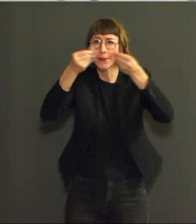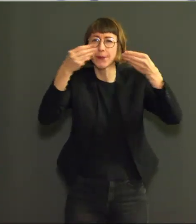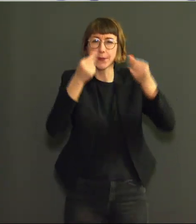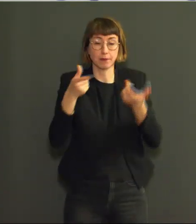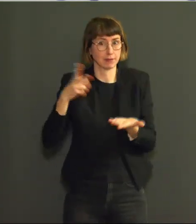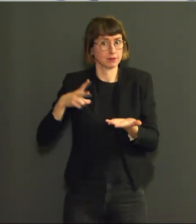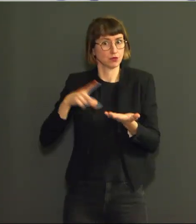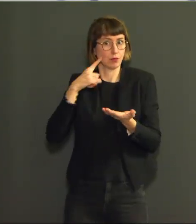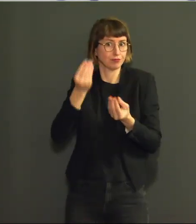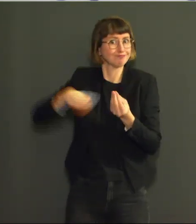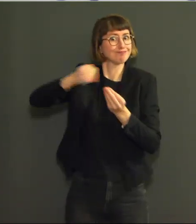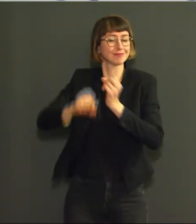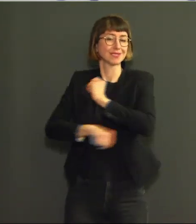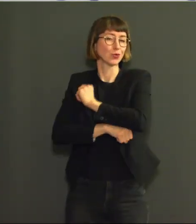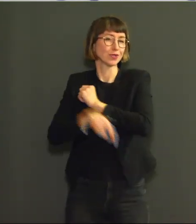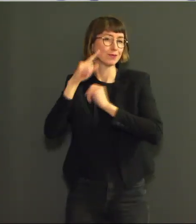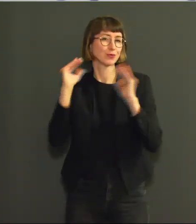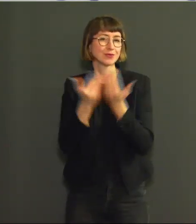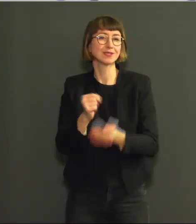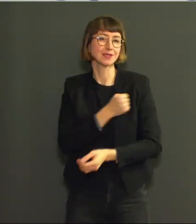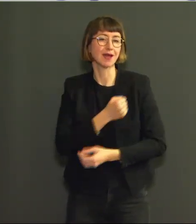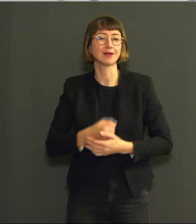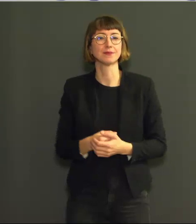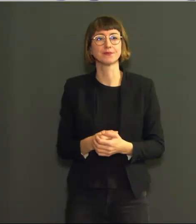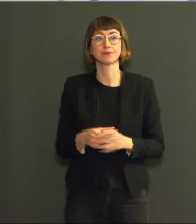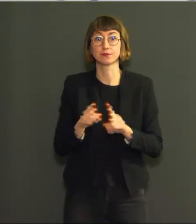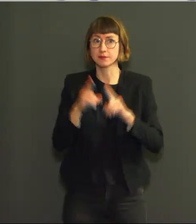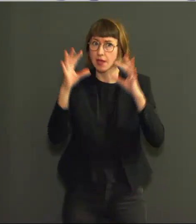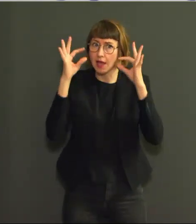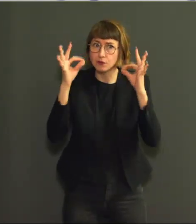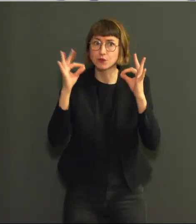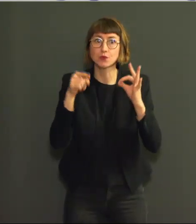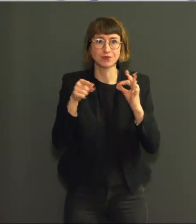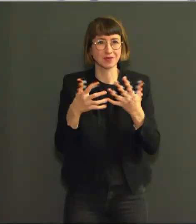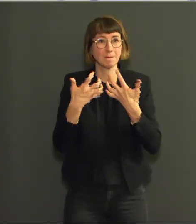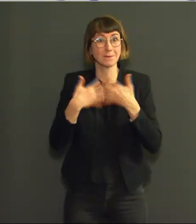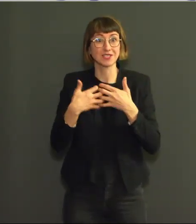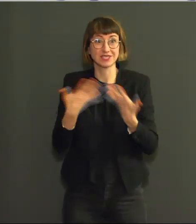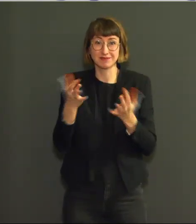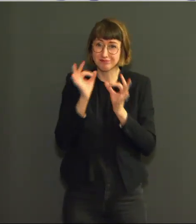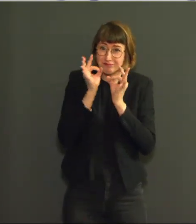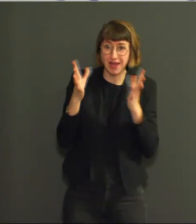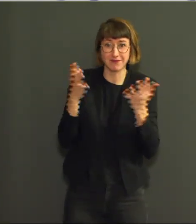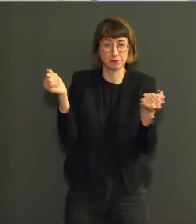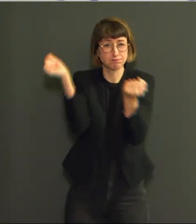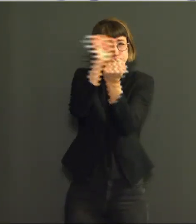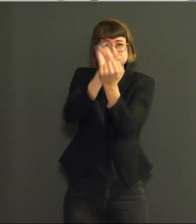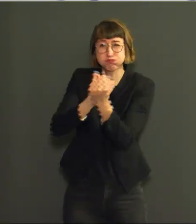Notez qu'aucun système de purification ne peut garantir un air débarrassé à 100% de virus.